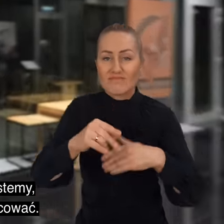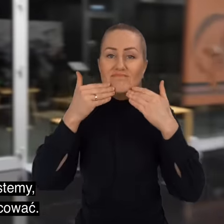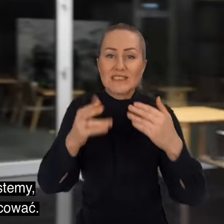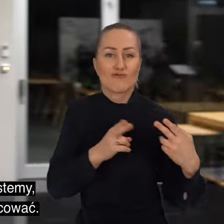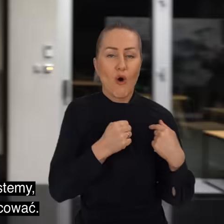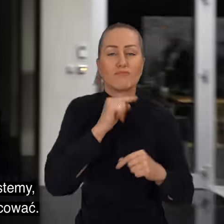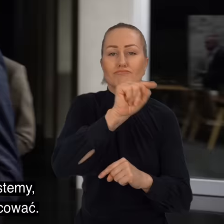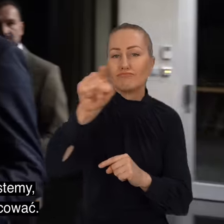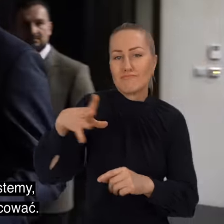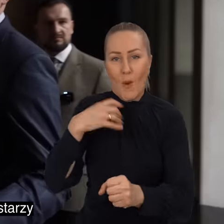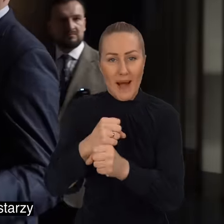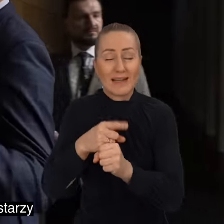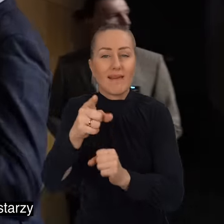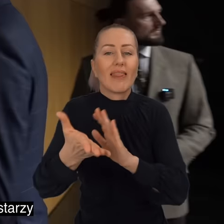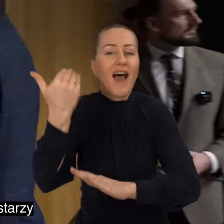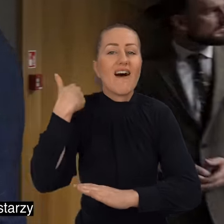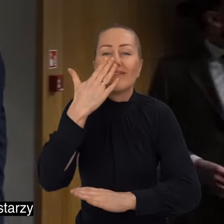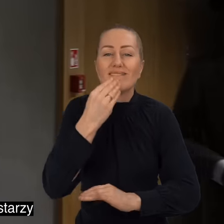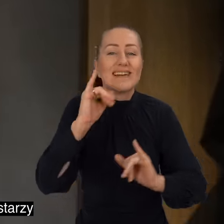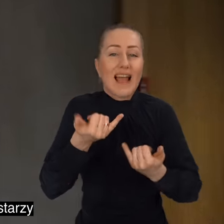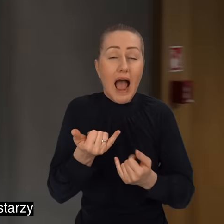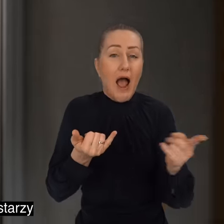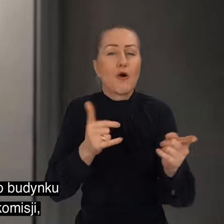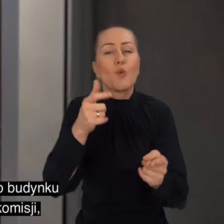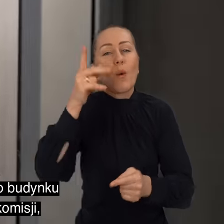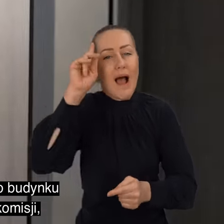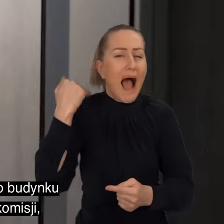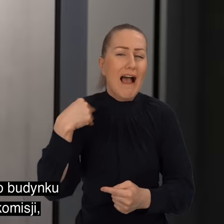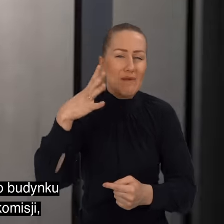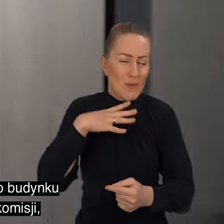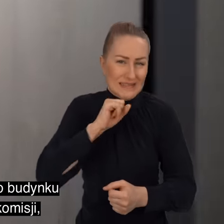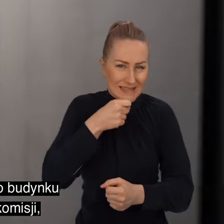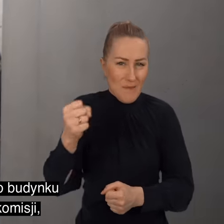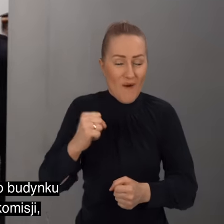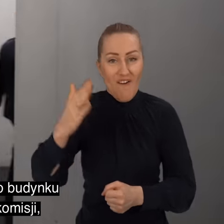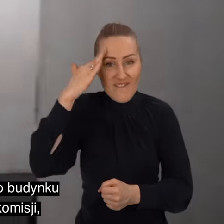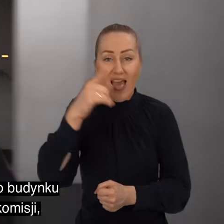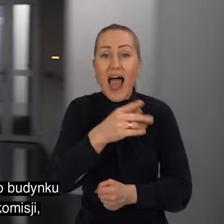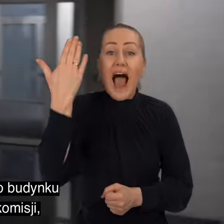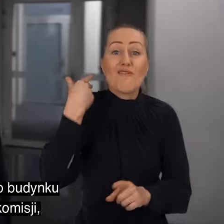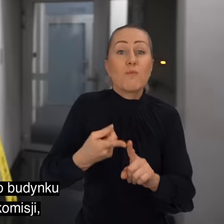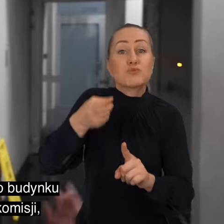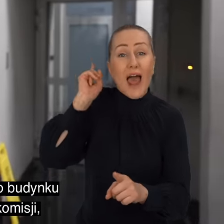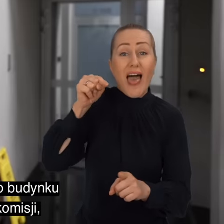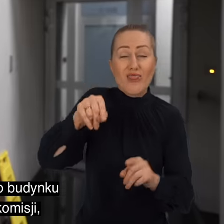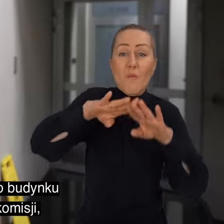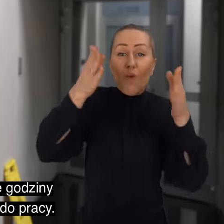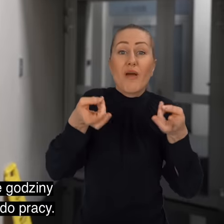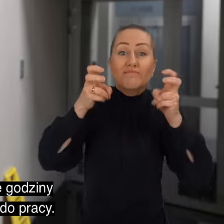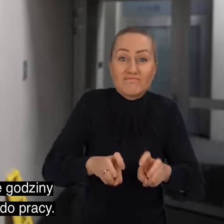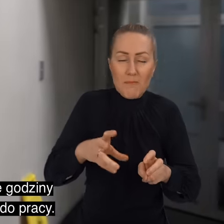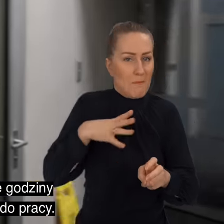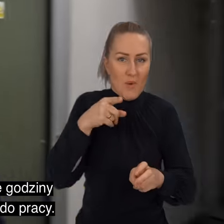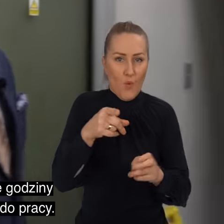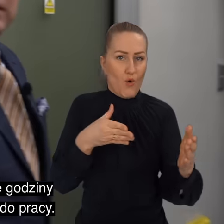które pozwalają komisjom pracować. Kiedyś było tak, jak mawiają starzy posłowie, że przed oddaniem tego budynku były nawet limity czasu pracy komisji, że